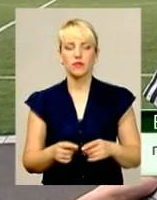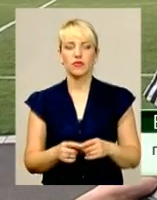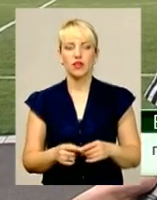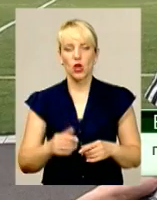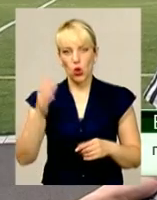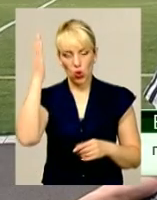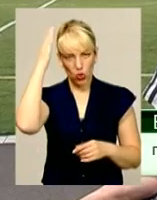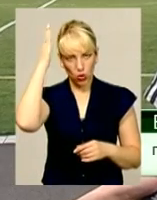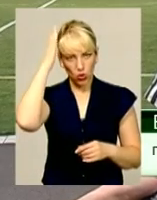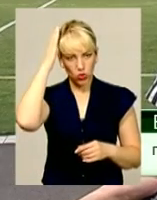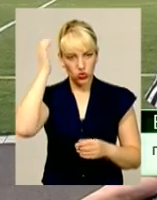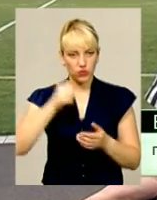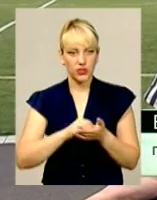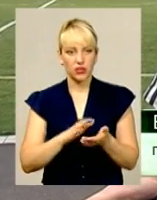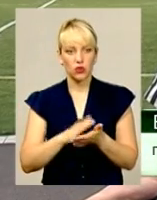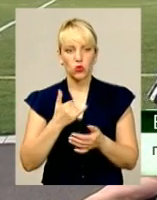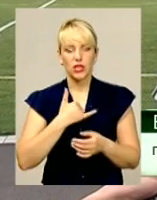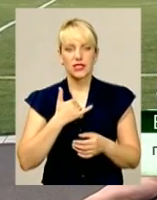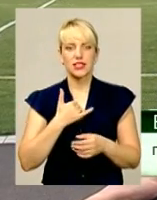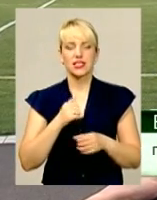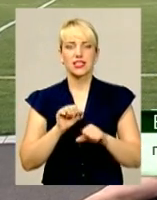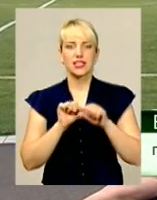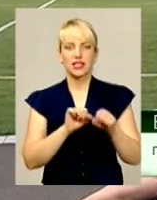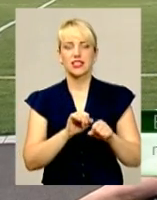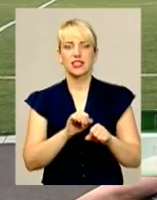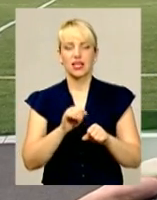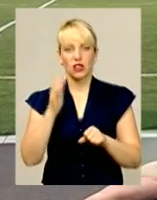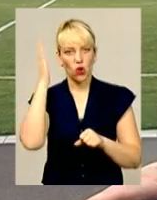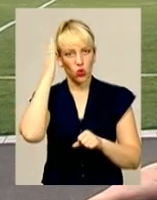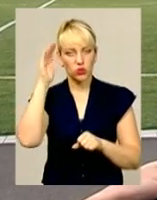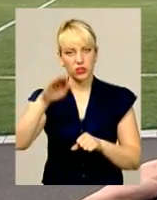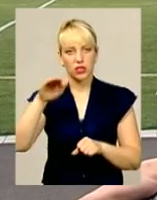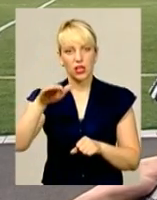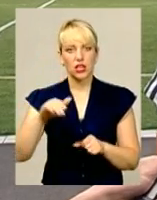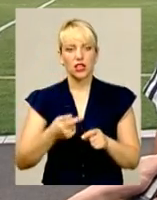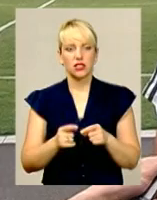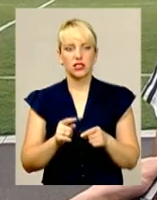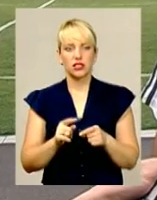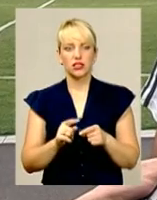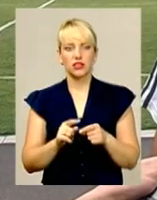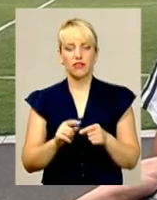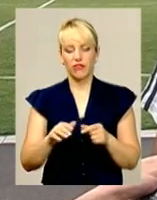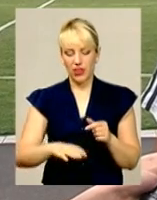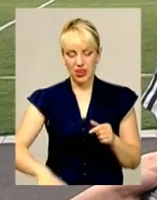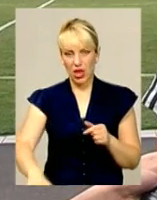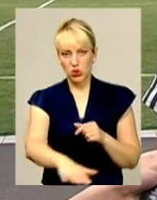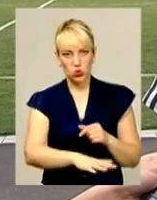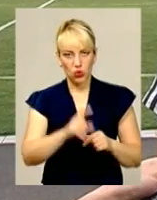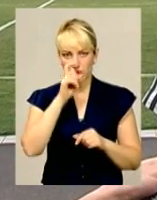даних. В нас захисники не дуже високого росту, якби там внизу вони непогано грають, а от